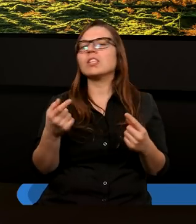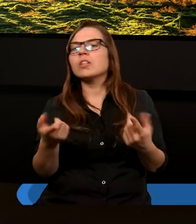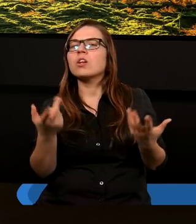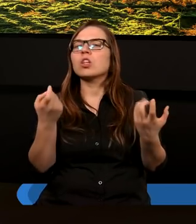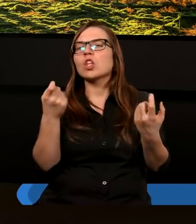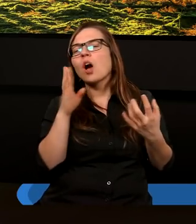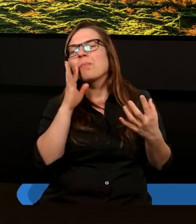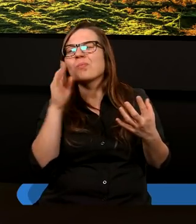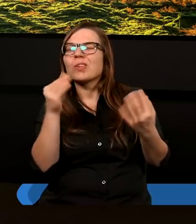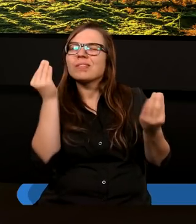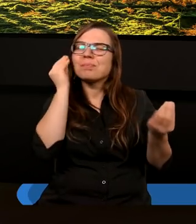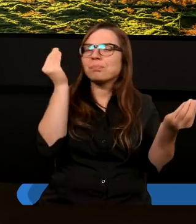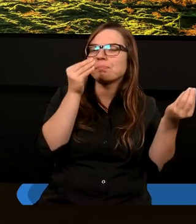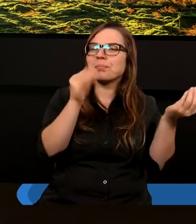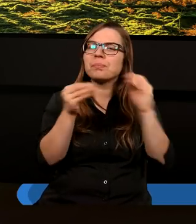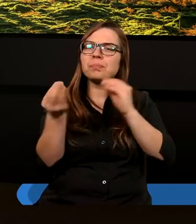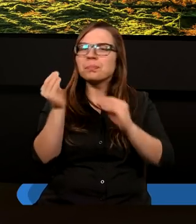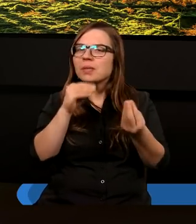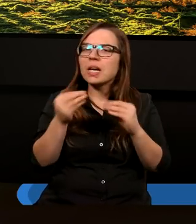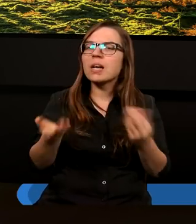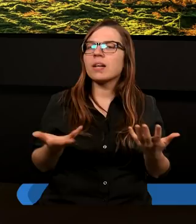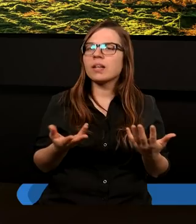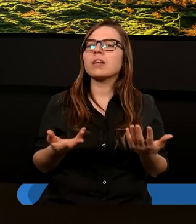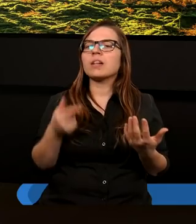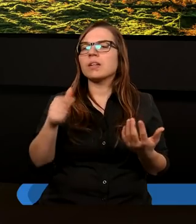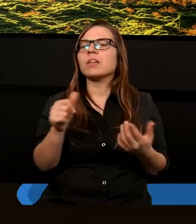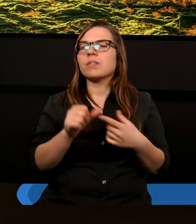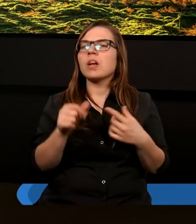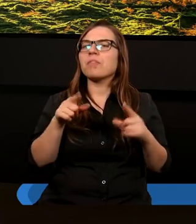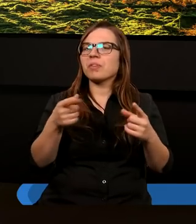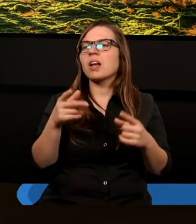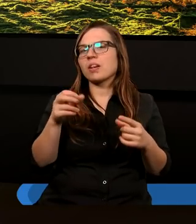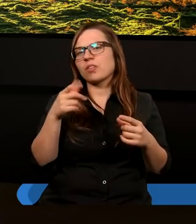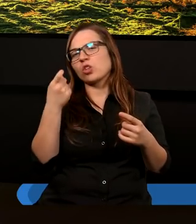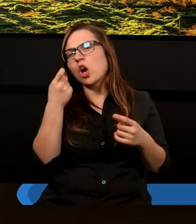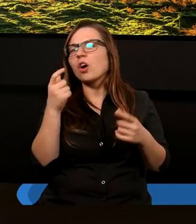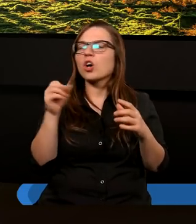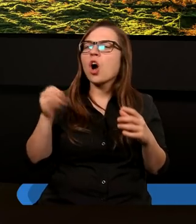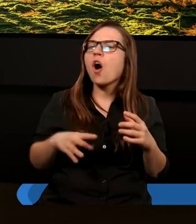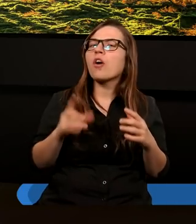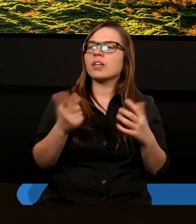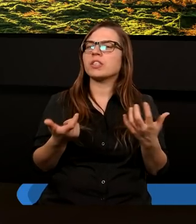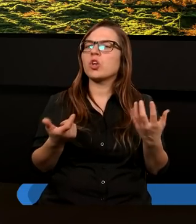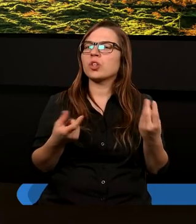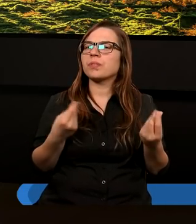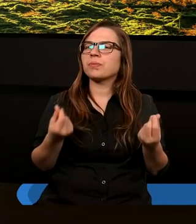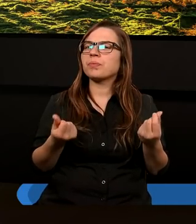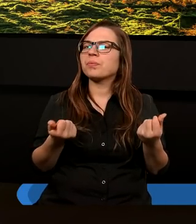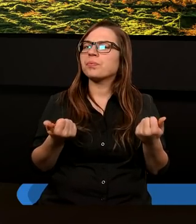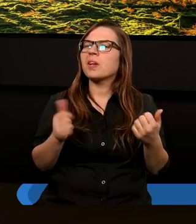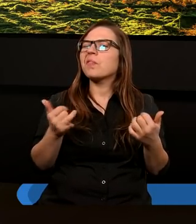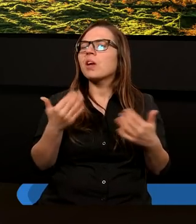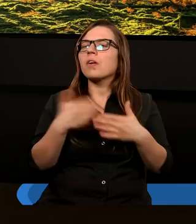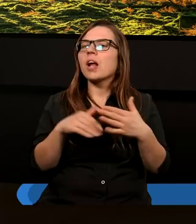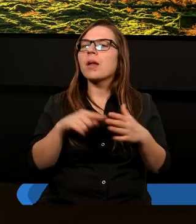wyimaginowany. Może się też ci helenistyczni, wieszący troszeczkę gorzej czuli, byli przewrażliwieni. W każdym